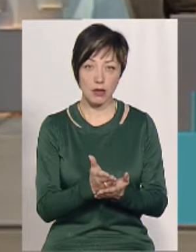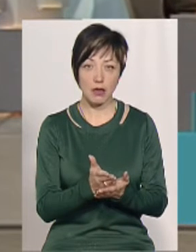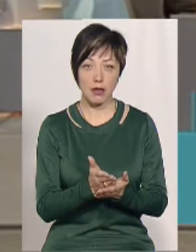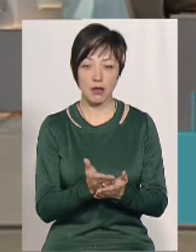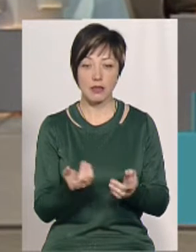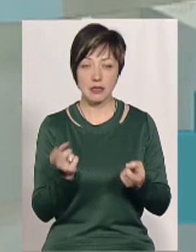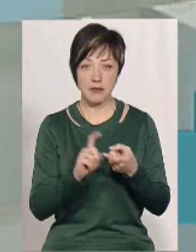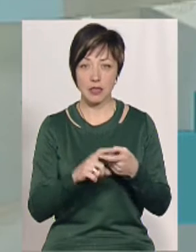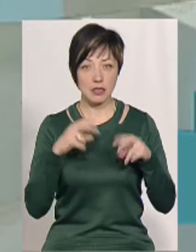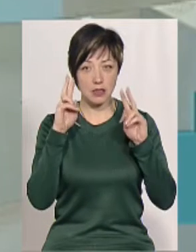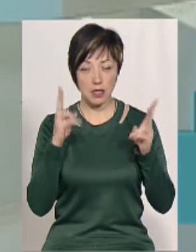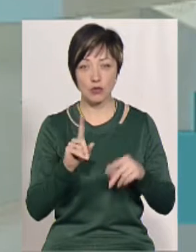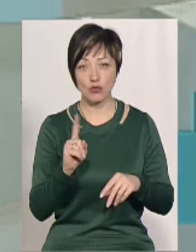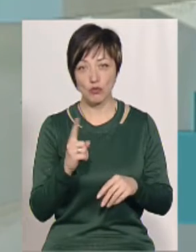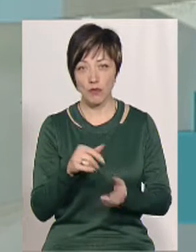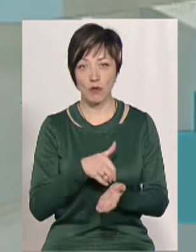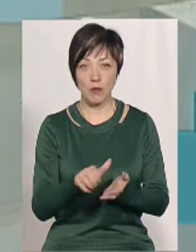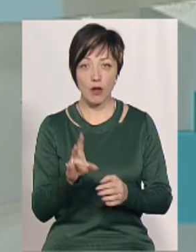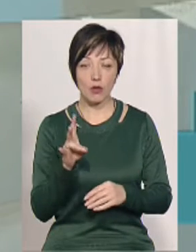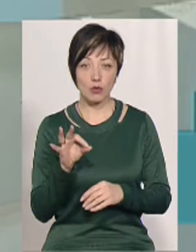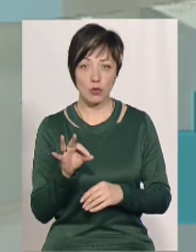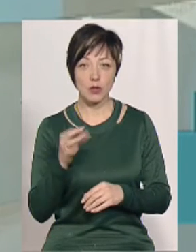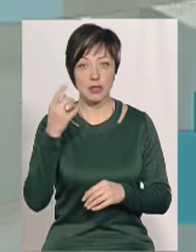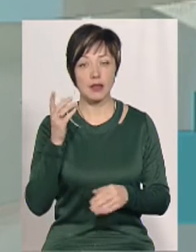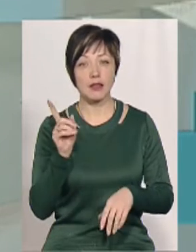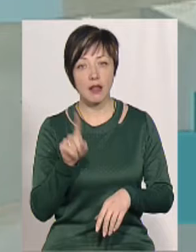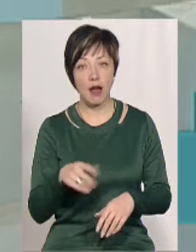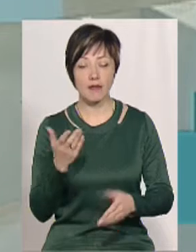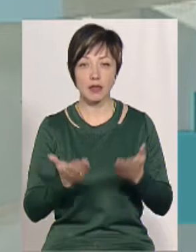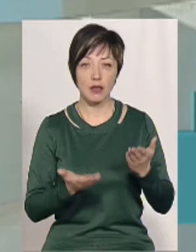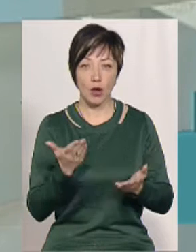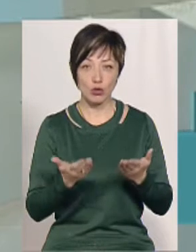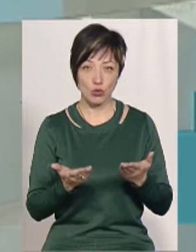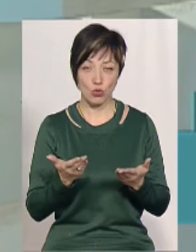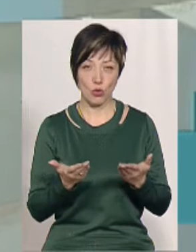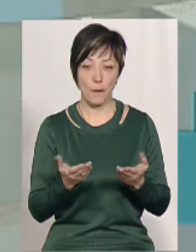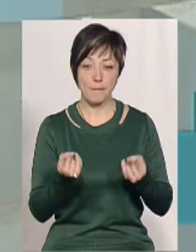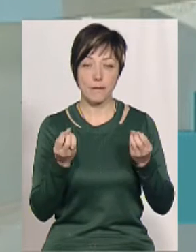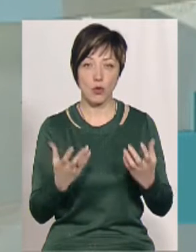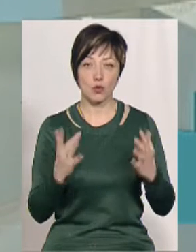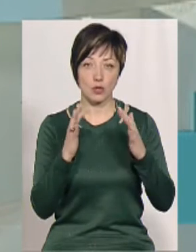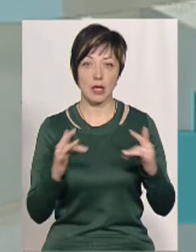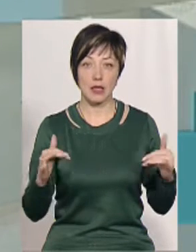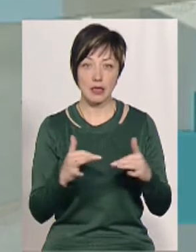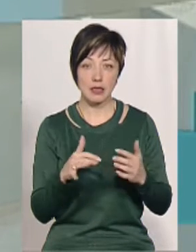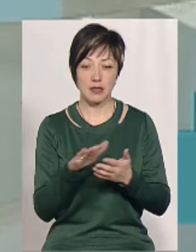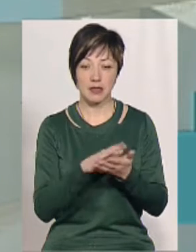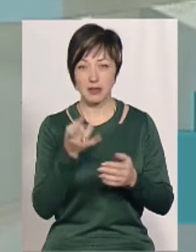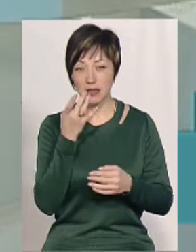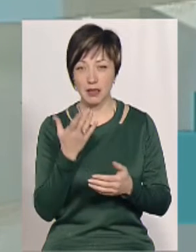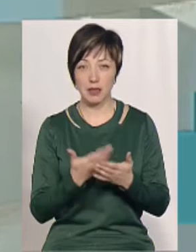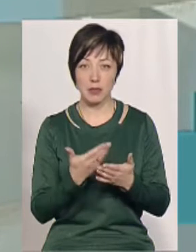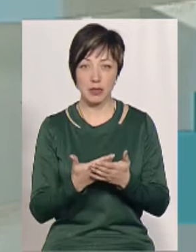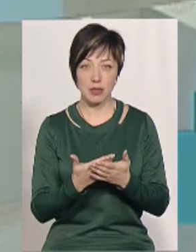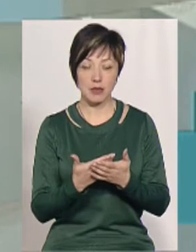в чому замішання. Я не знаю, чого відмовляється, але навіть якщо просто ялинка десь згниє